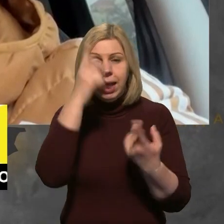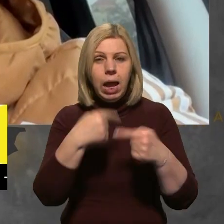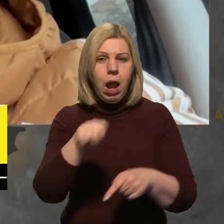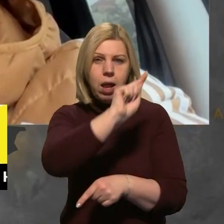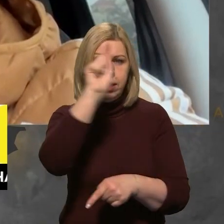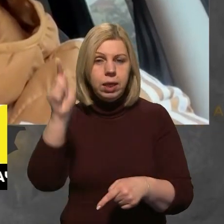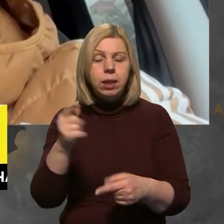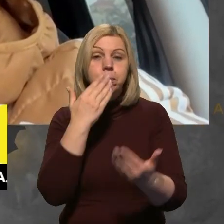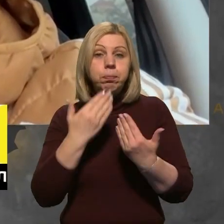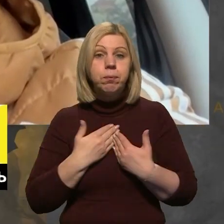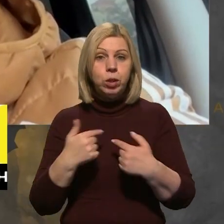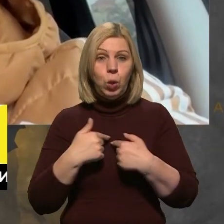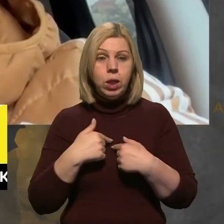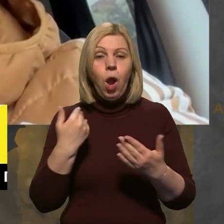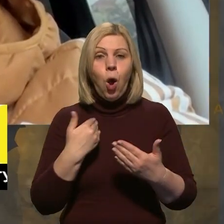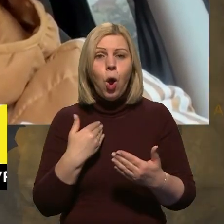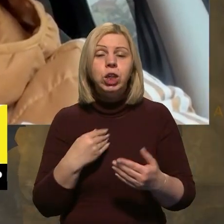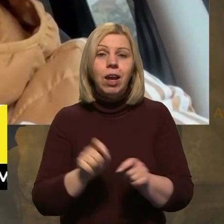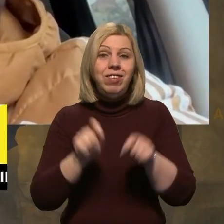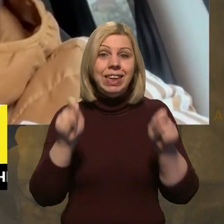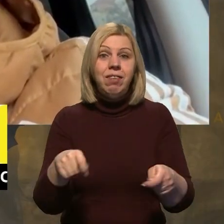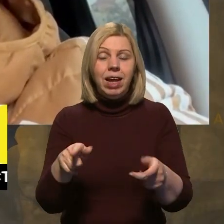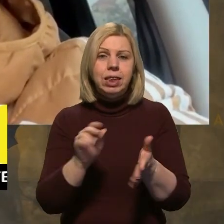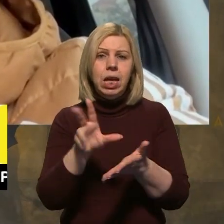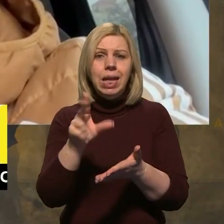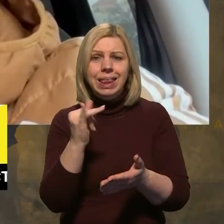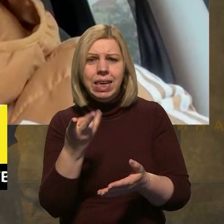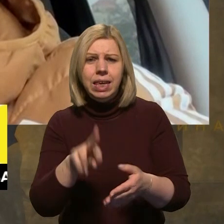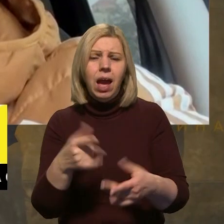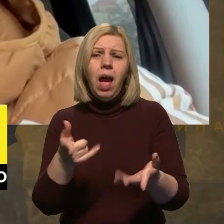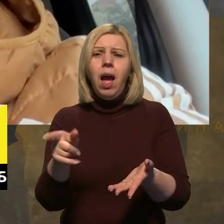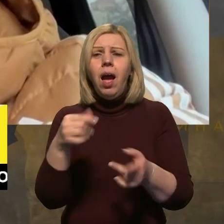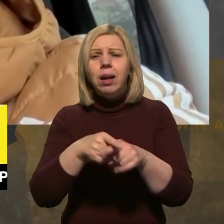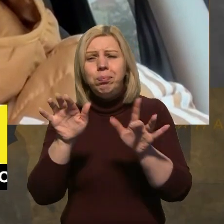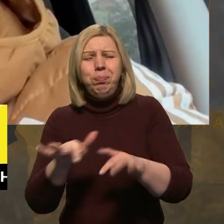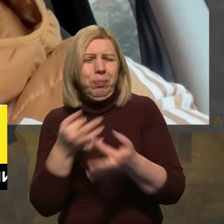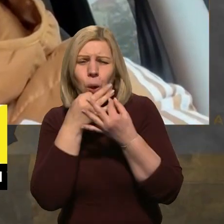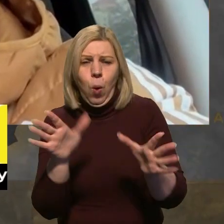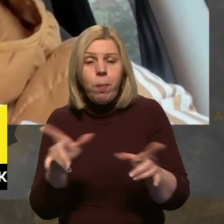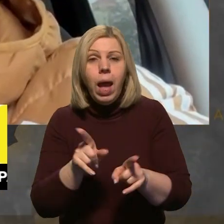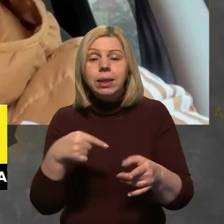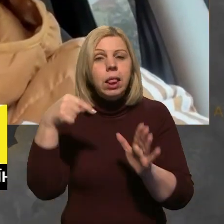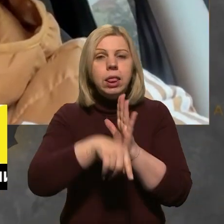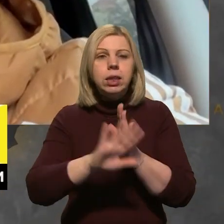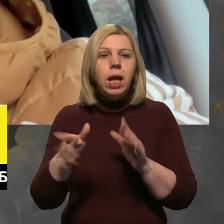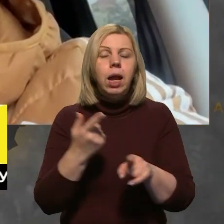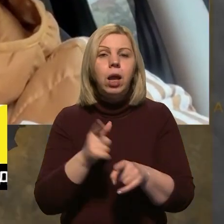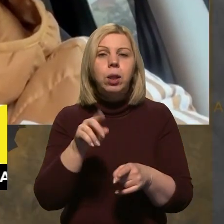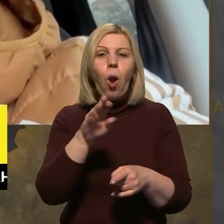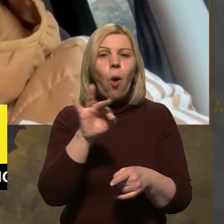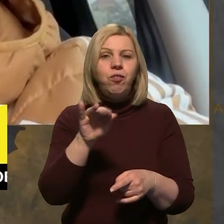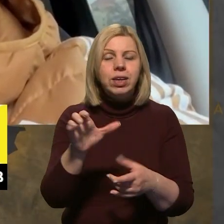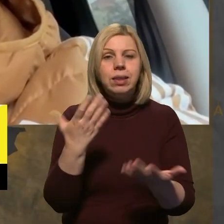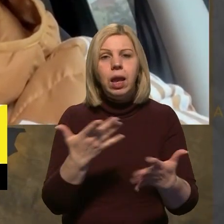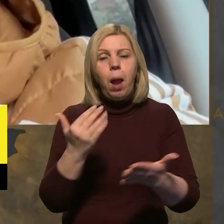звертається до нас і хоче розгорнути в себе дію, неважливо, з опенсорсом чи не опенсорсом, це не значить, що це як Microsoft Office, чи